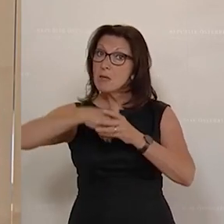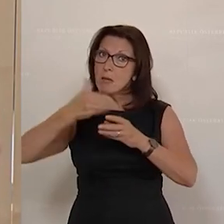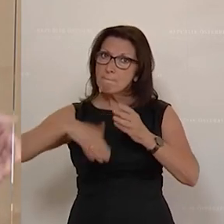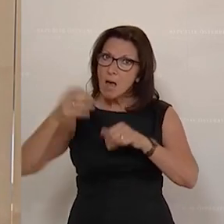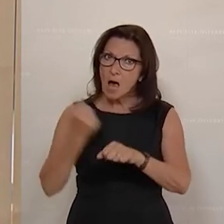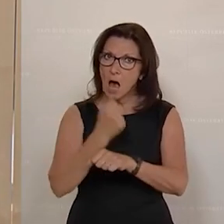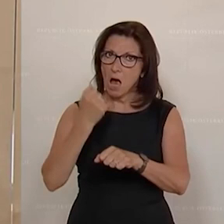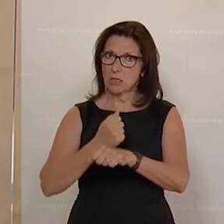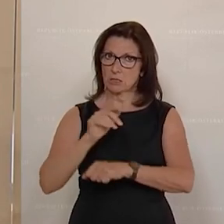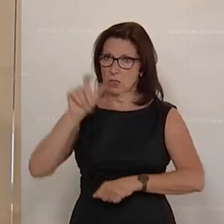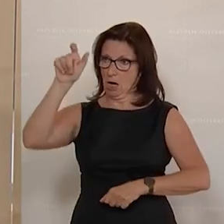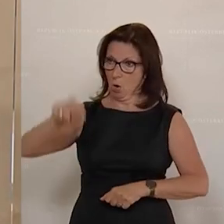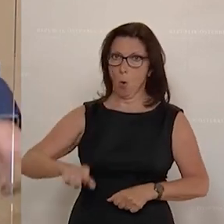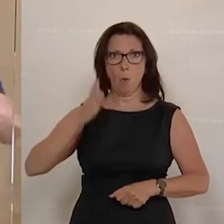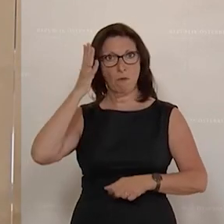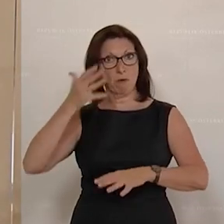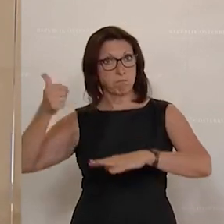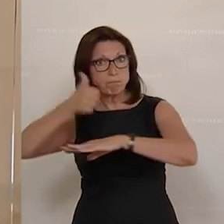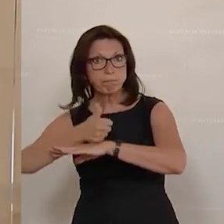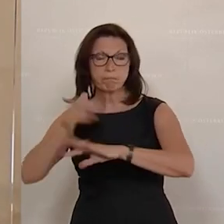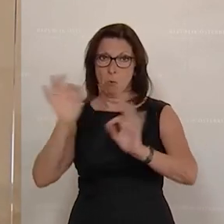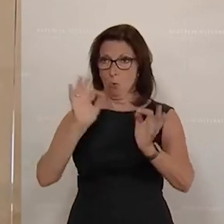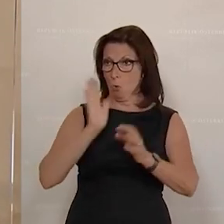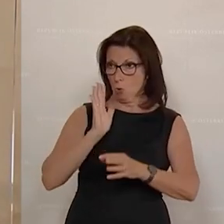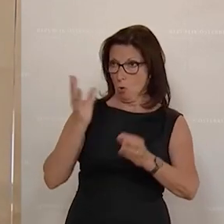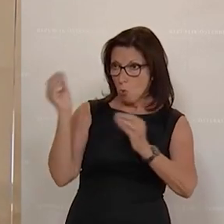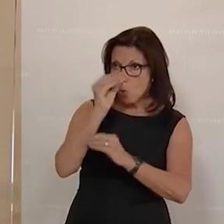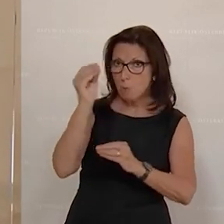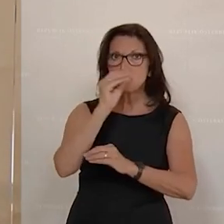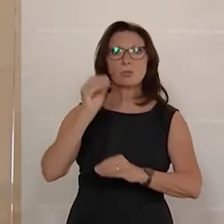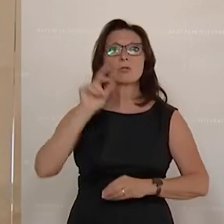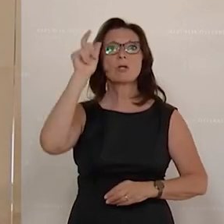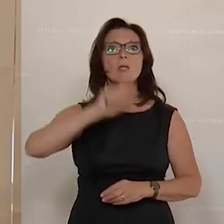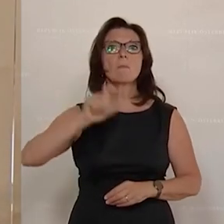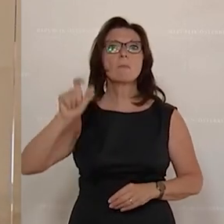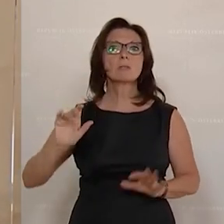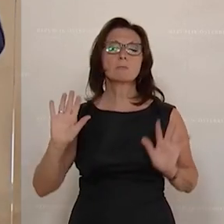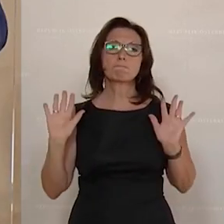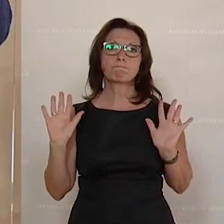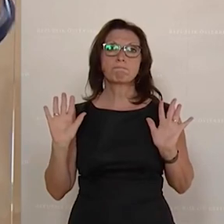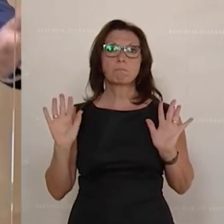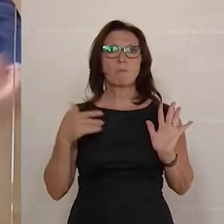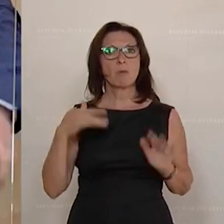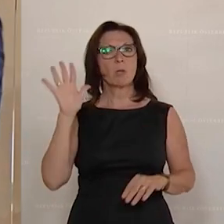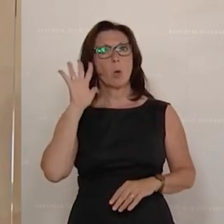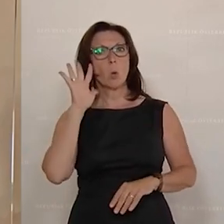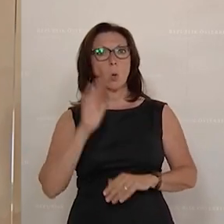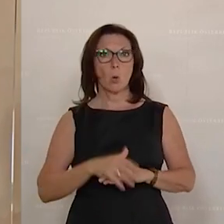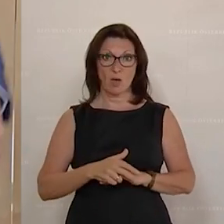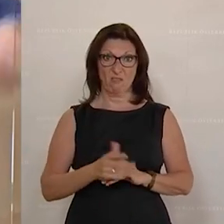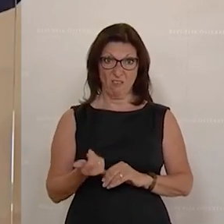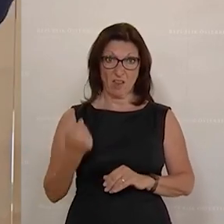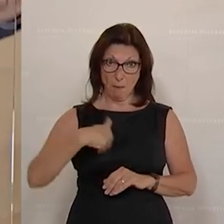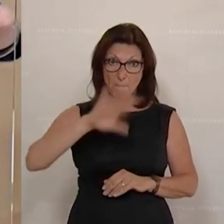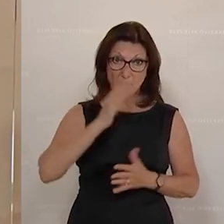eine Führungsposition übernimmt oder Überstunden macht. Dann werden sich die Leute das zweimal überlegen, wenn sie von jedem zusätzlich verdienten